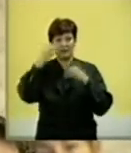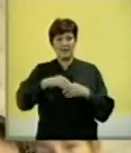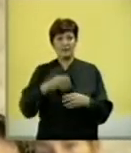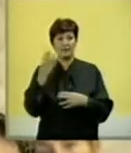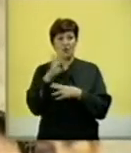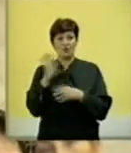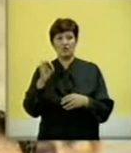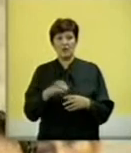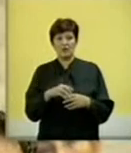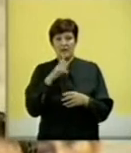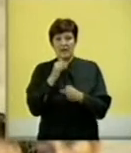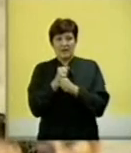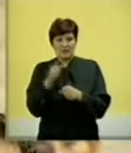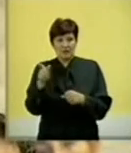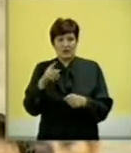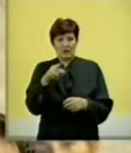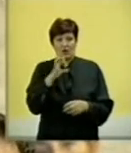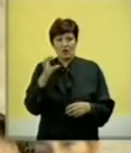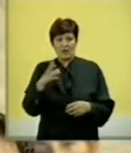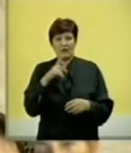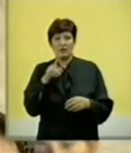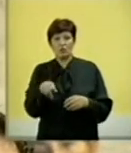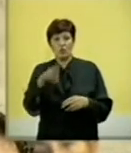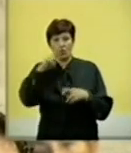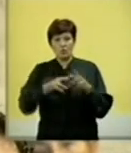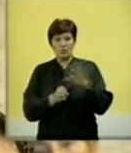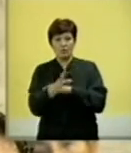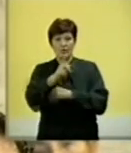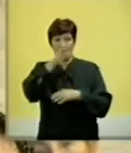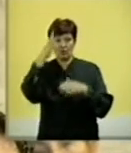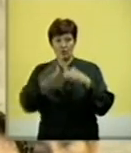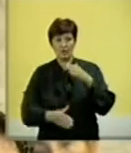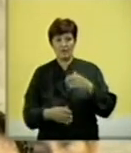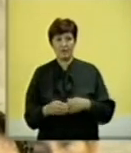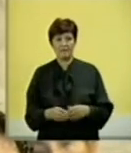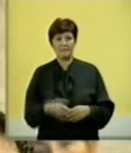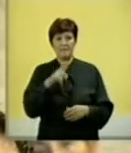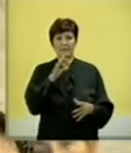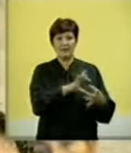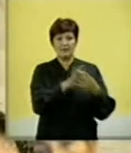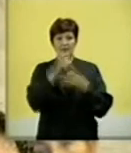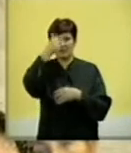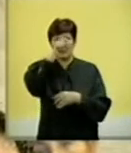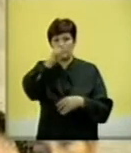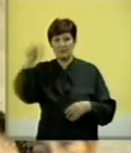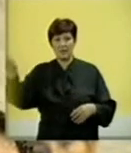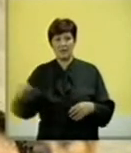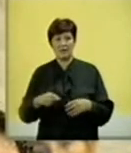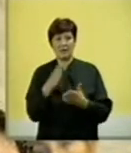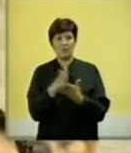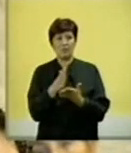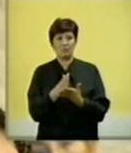pokranjskih organe, izvršne organe, da tu odluku sprovedu do kraja. I da tradicionalne imena prosto